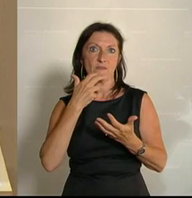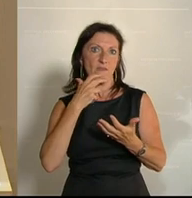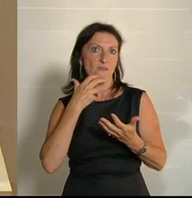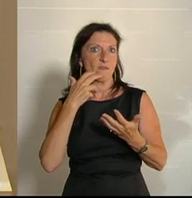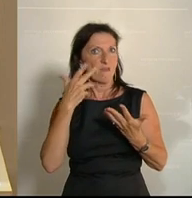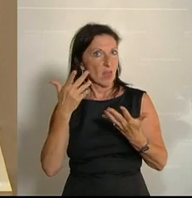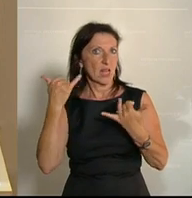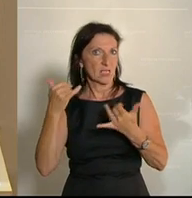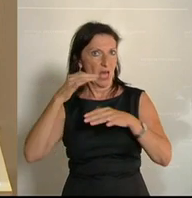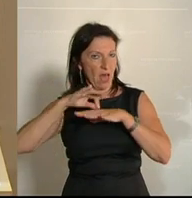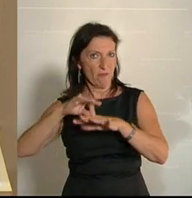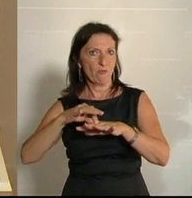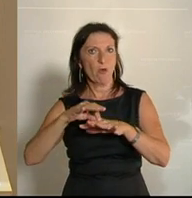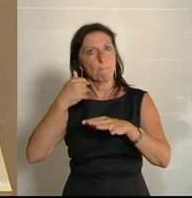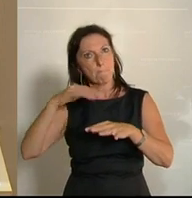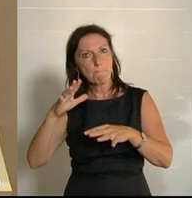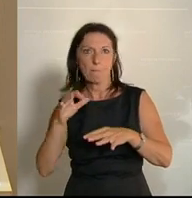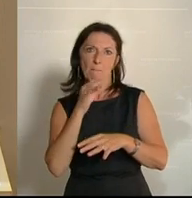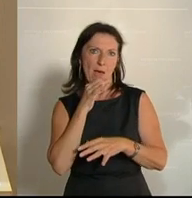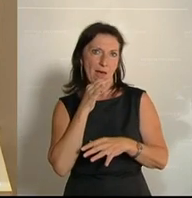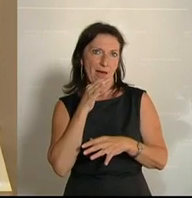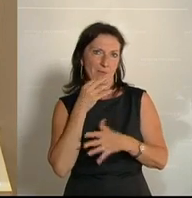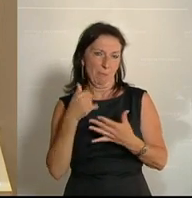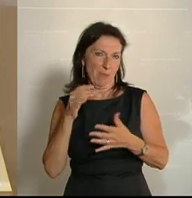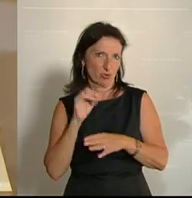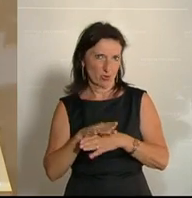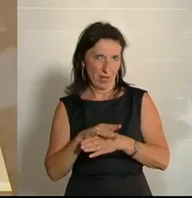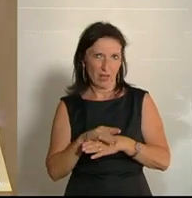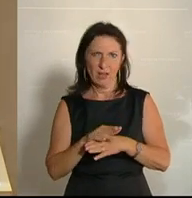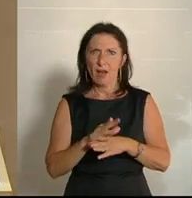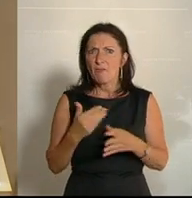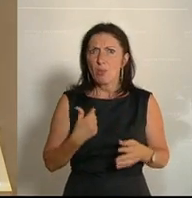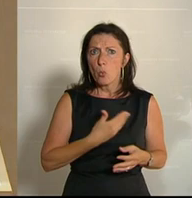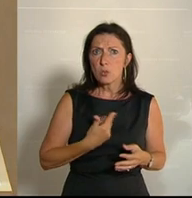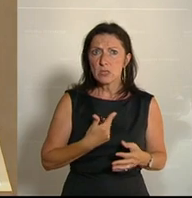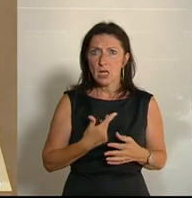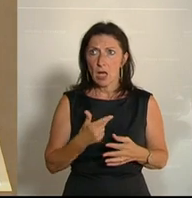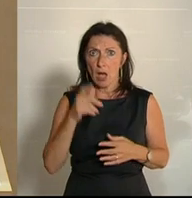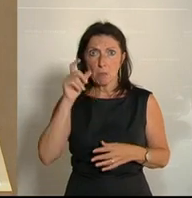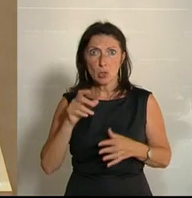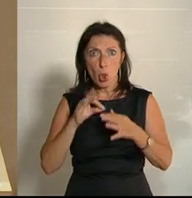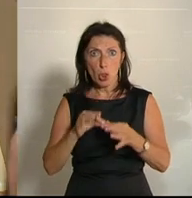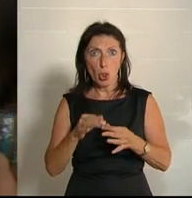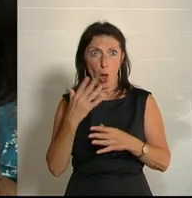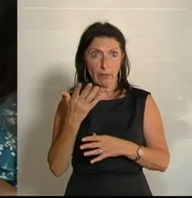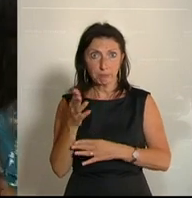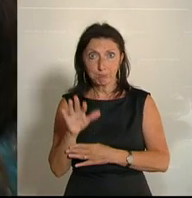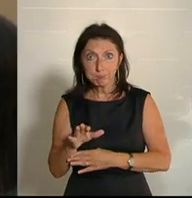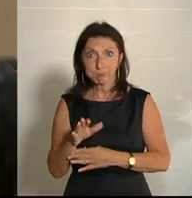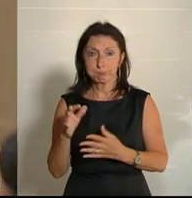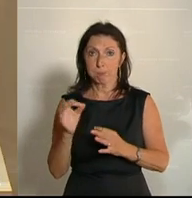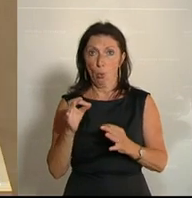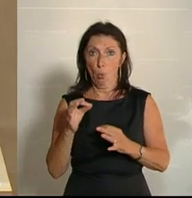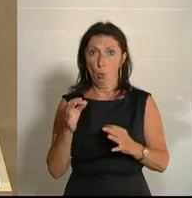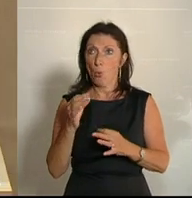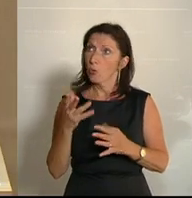schneller gestalten. Auch Unsicherheiten, wie zum Beispiel die Frage, was passiert, wenn der Treuhänder verstirbt oder ob man die Rangordnung